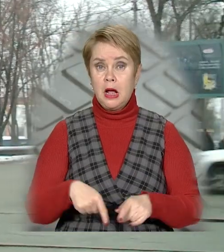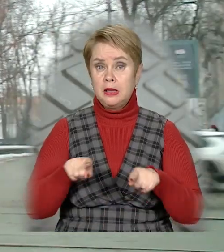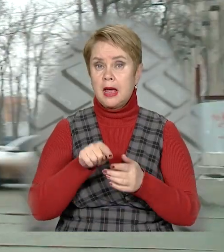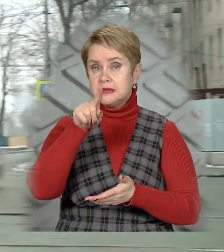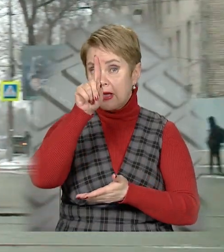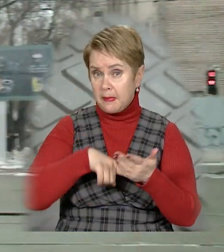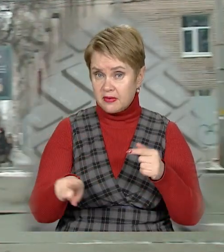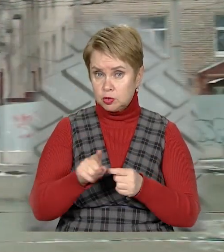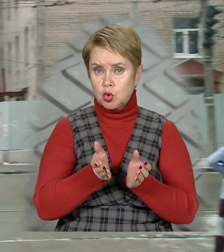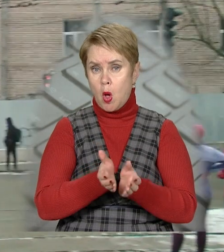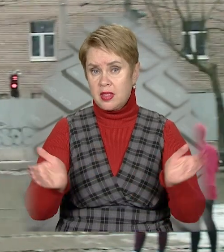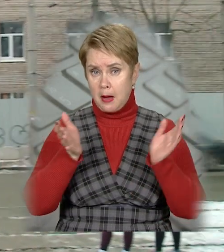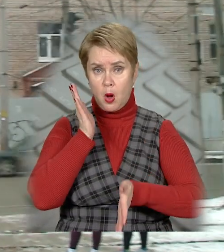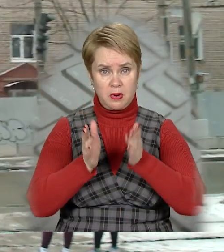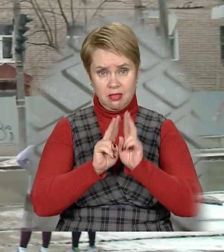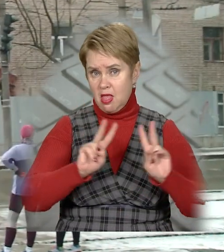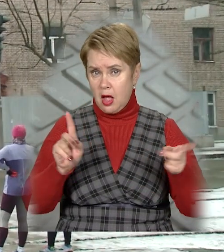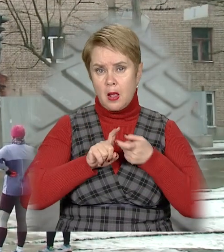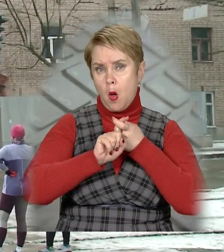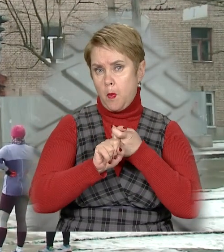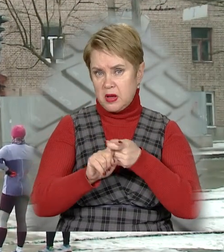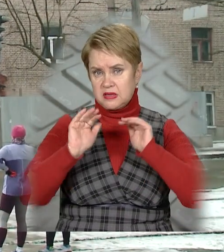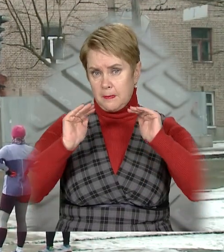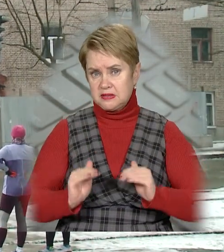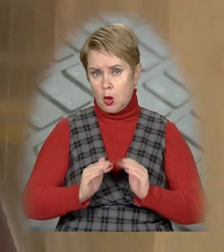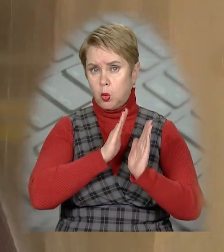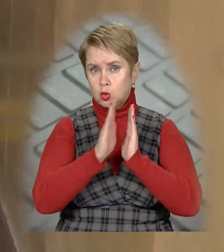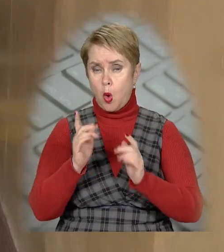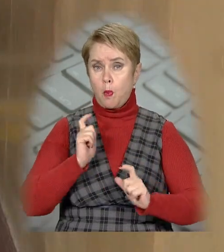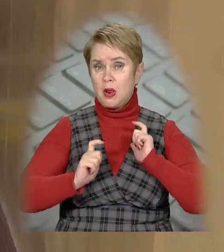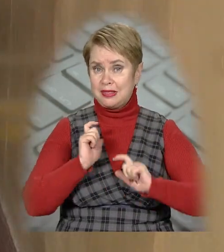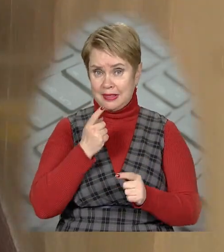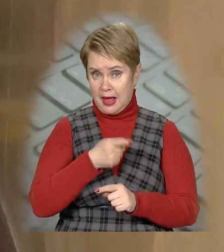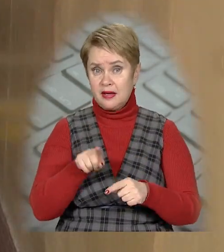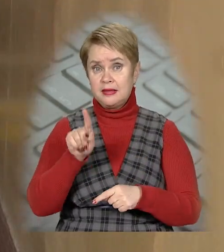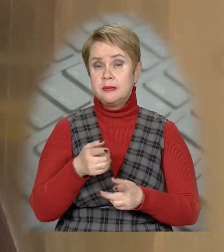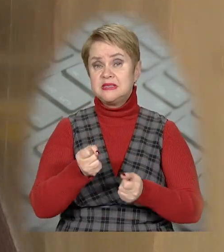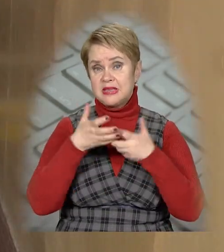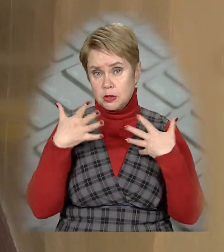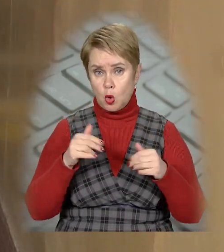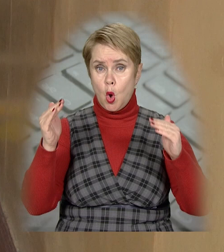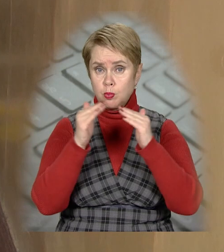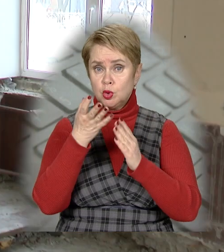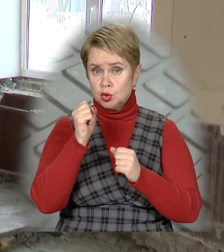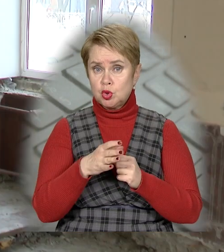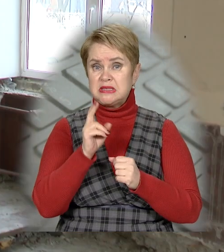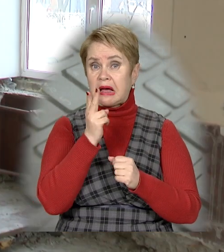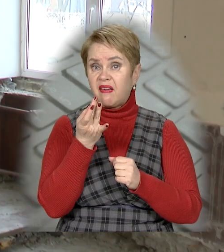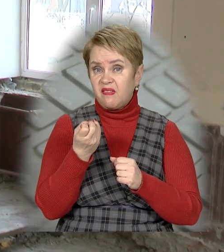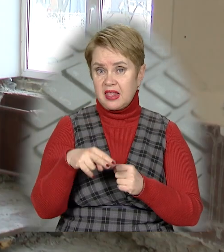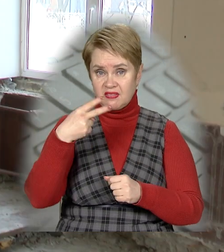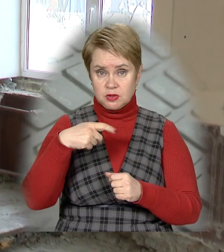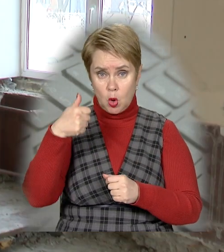Та запевняють, що яма на проспекті ніяк не пов'язана з просіданням гуртожитку політехніки. Втім, з'ясувалася, будівлі ще з